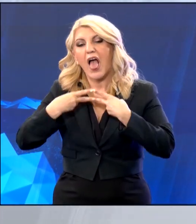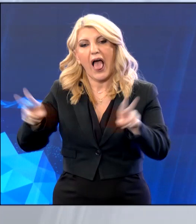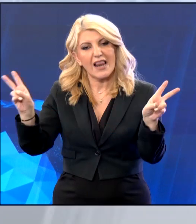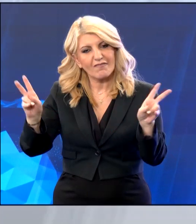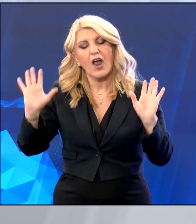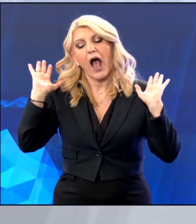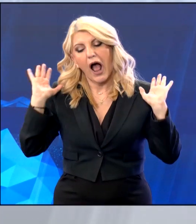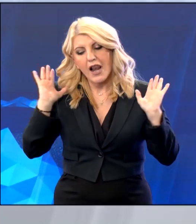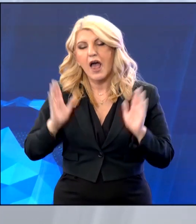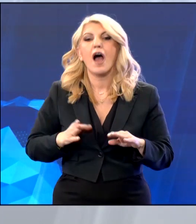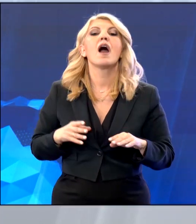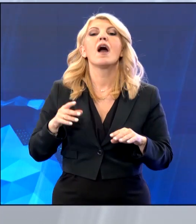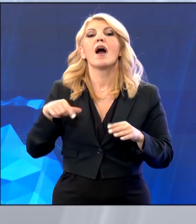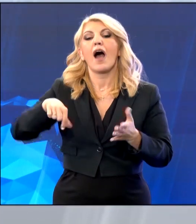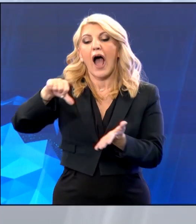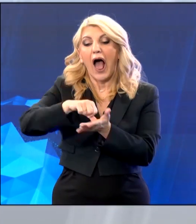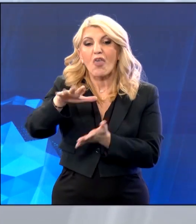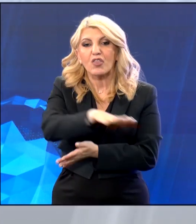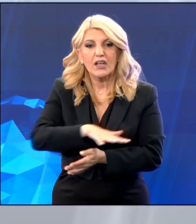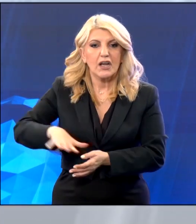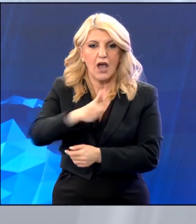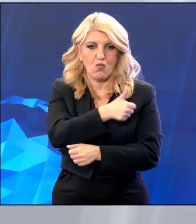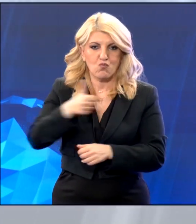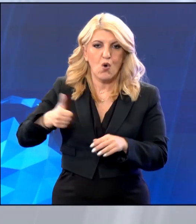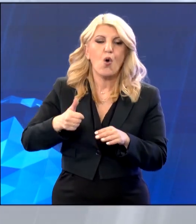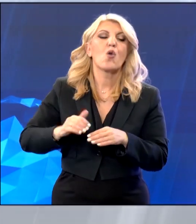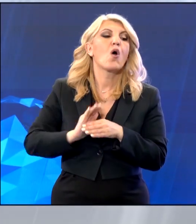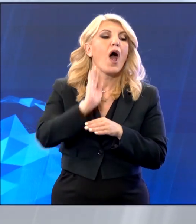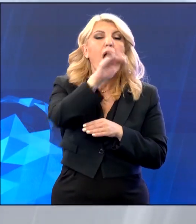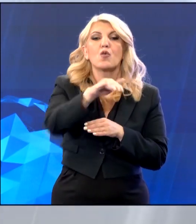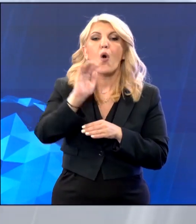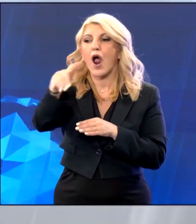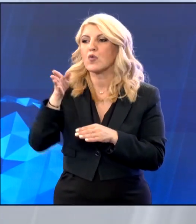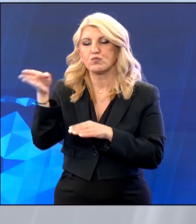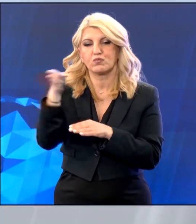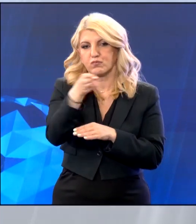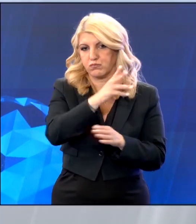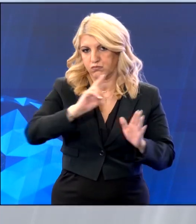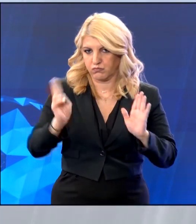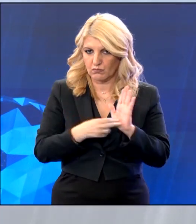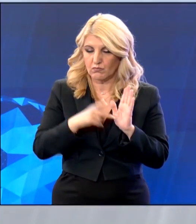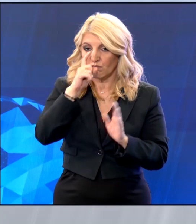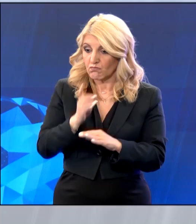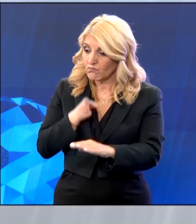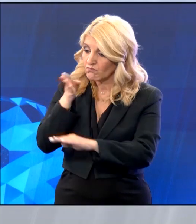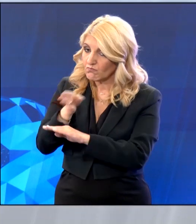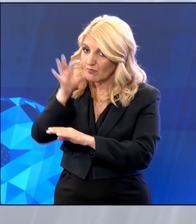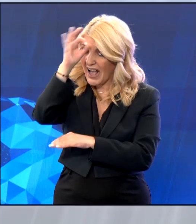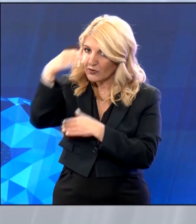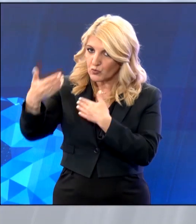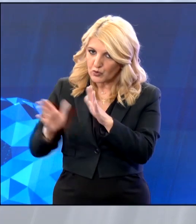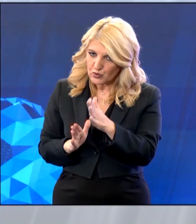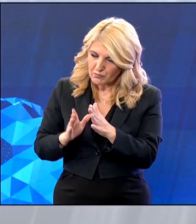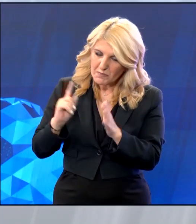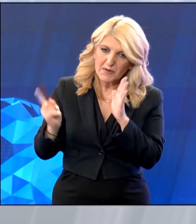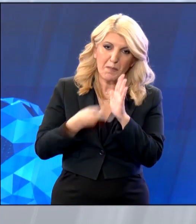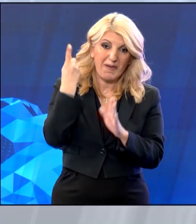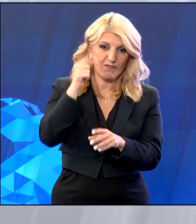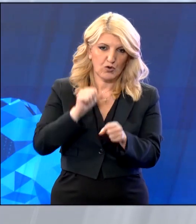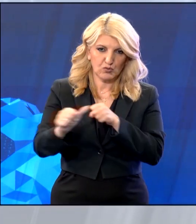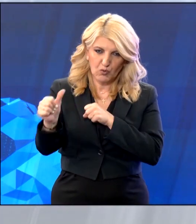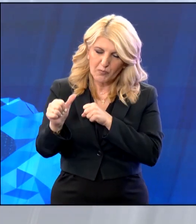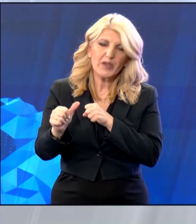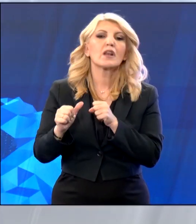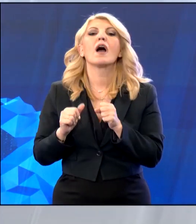Περιφέρεια Αττικής, της υποχρεωτικής εμφάνισης μία φορά το μήνα στο αστυνομικό τμήμα της περιοχής όπου διαμένει και της απαγόρευσης συναναστροφής